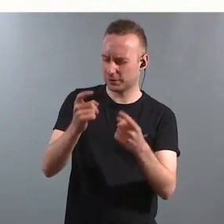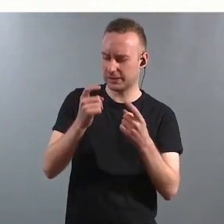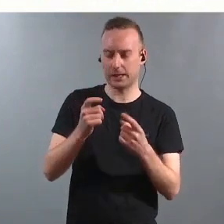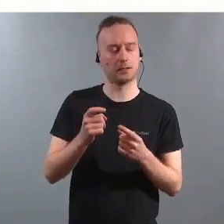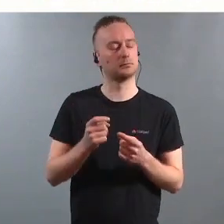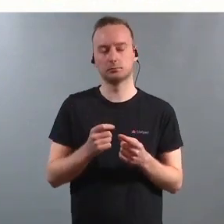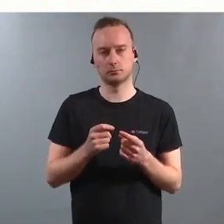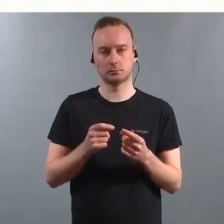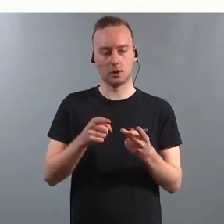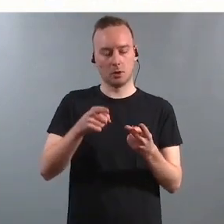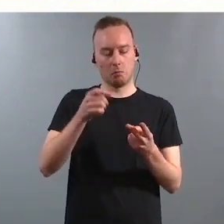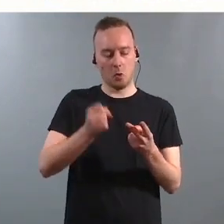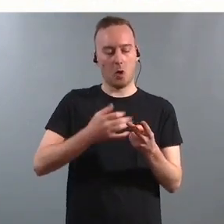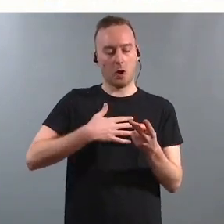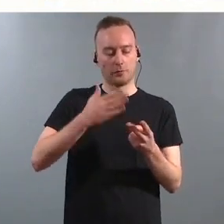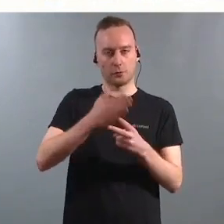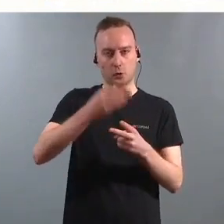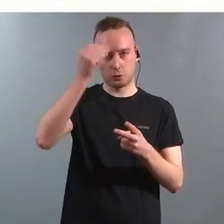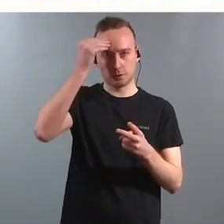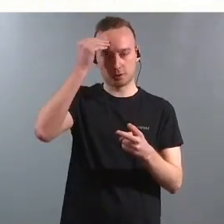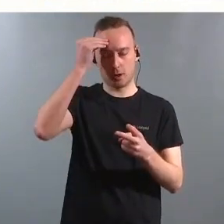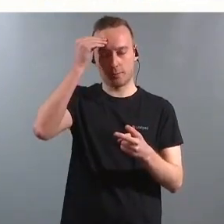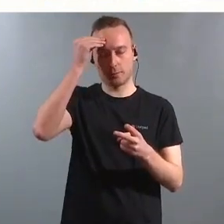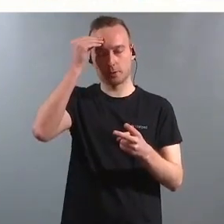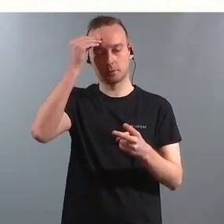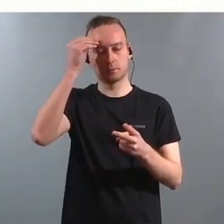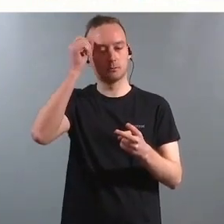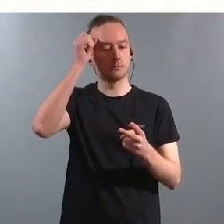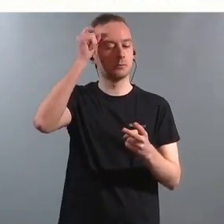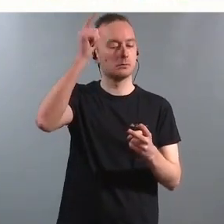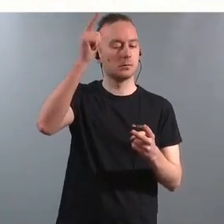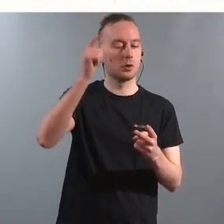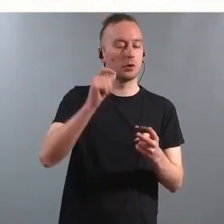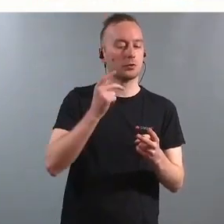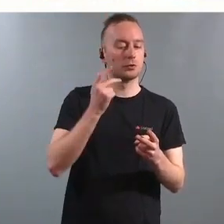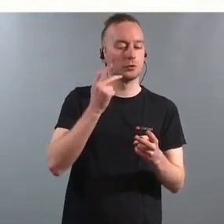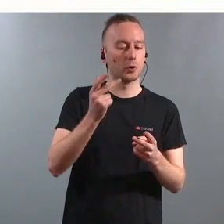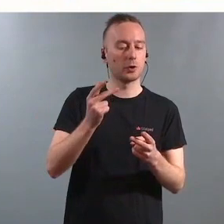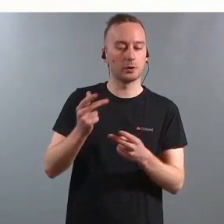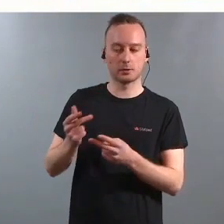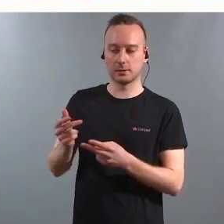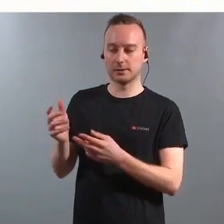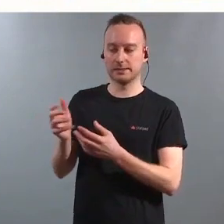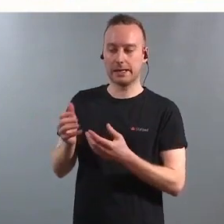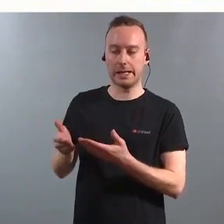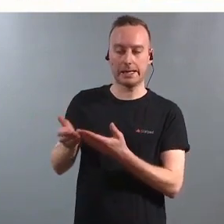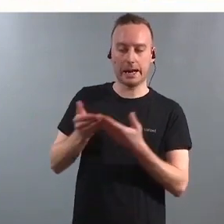læreren til å se tegnene til når de be om hjelp